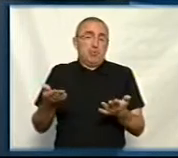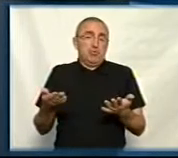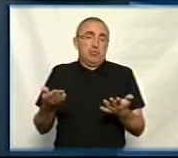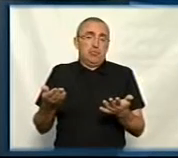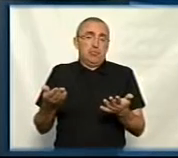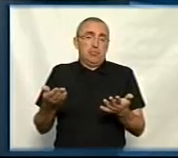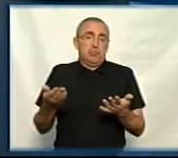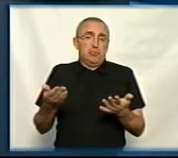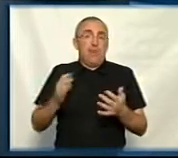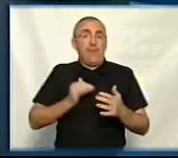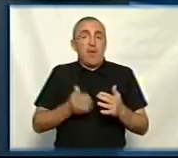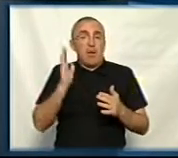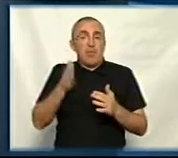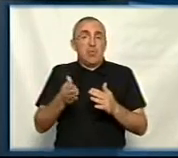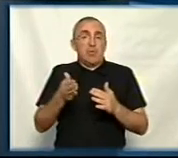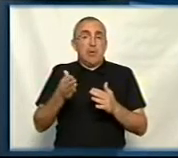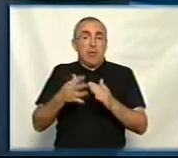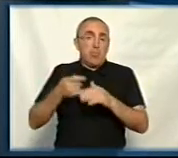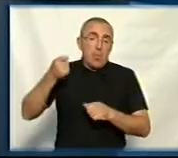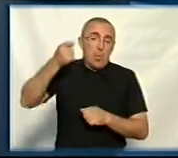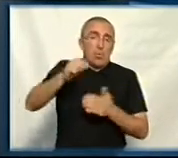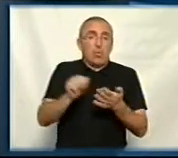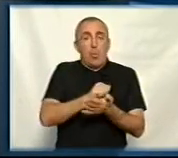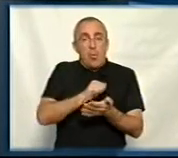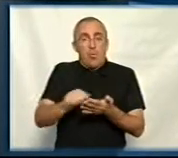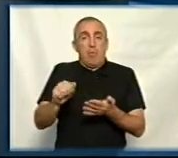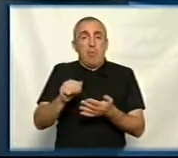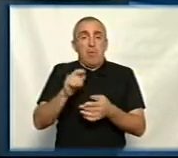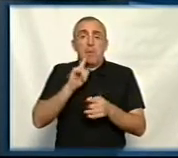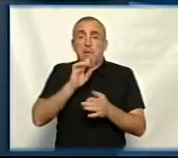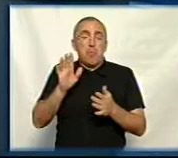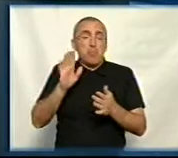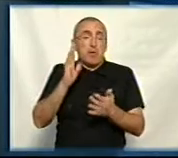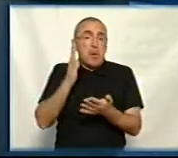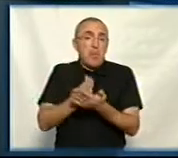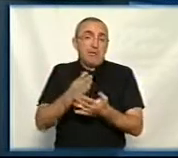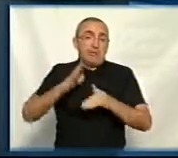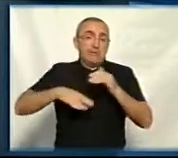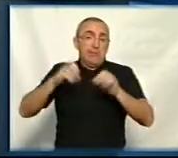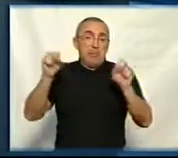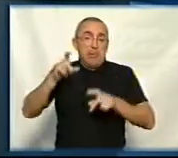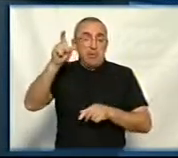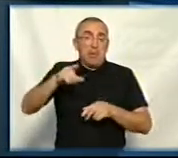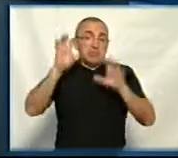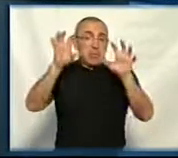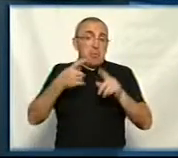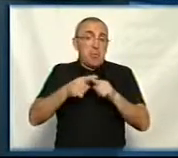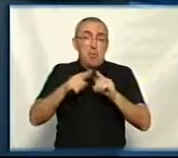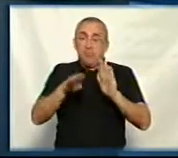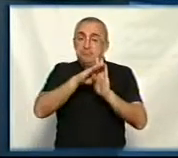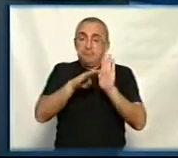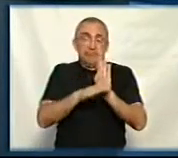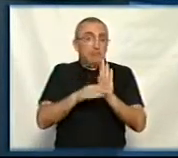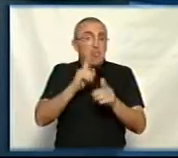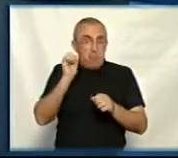фірма, яка буде подавати документи і не буде мати такого спеціаліста, якщо в законодавстві немає такої норми, я думаю,